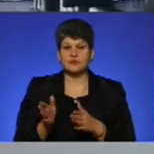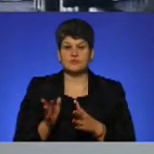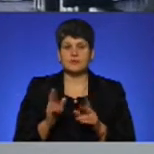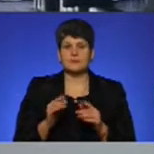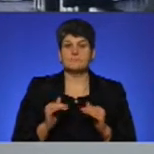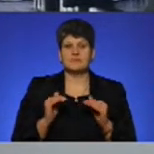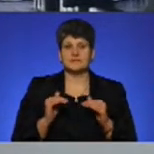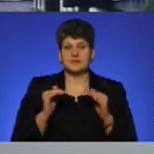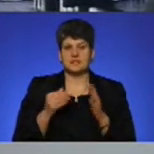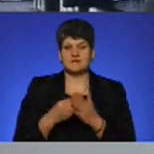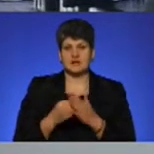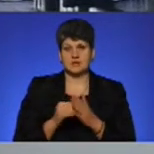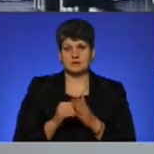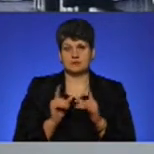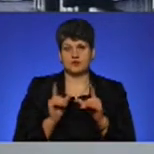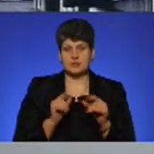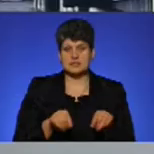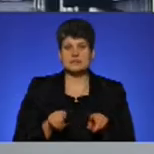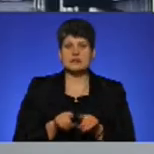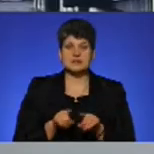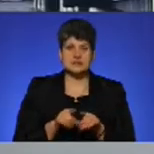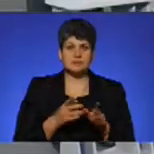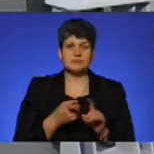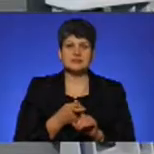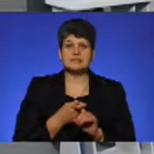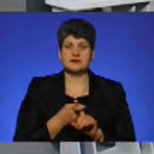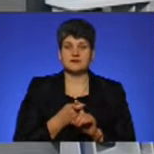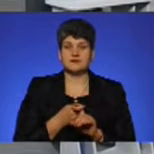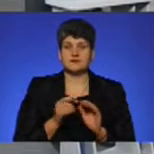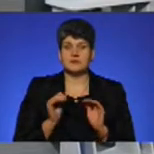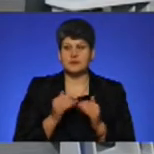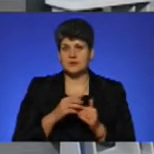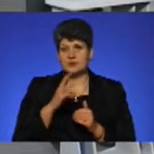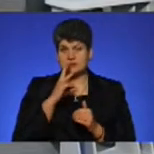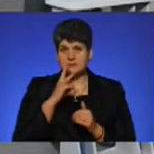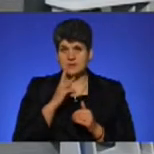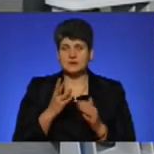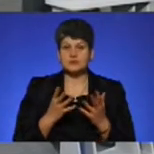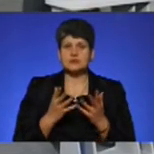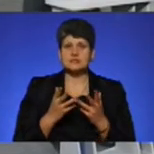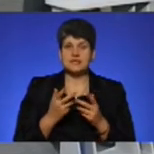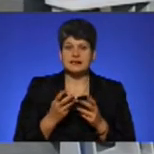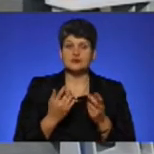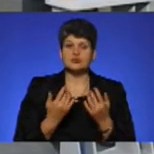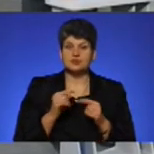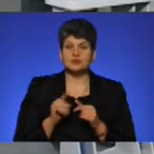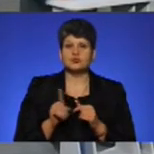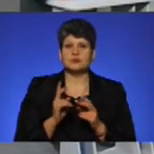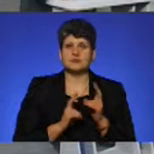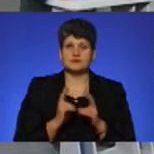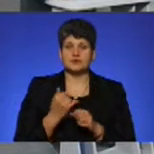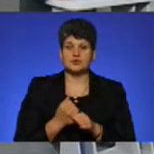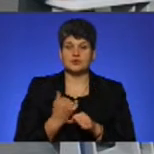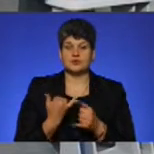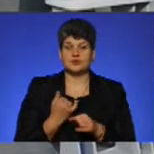підвищувати вартість проїзду. Так само ми залежні від мінімальної заробітної плати, оскільки на підприємстві сьогодні працює 300